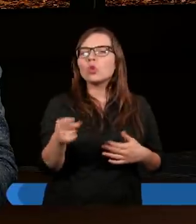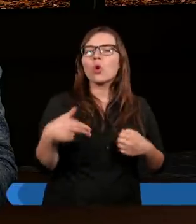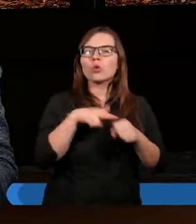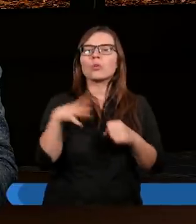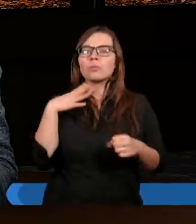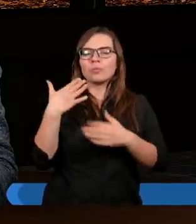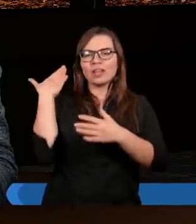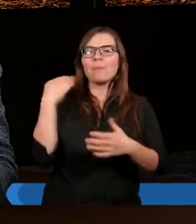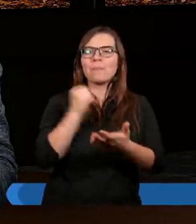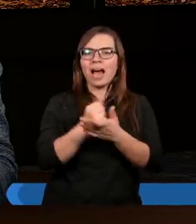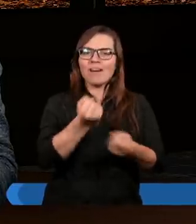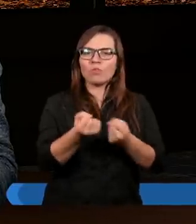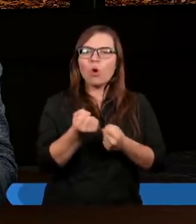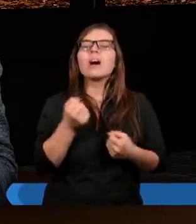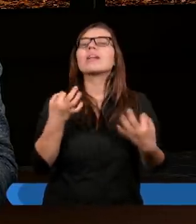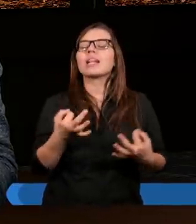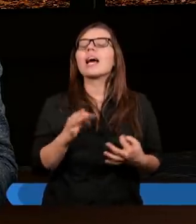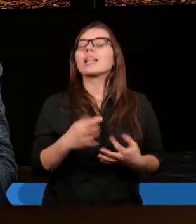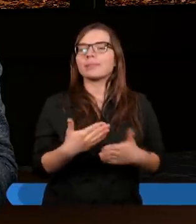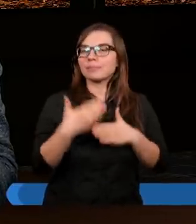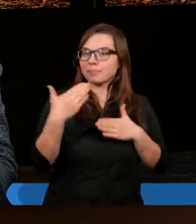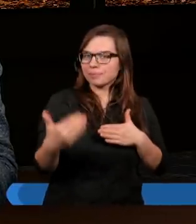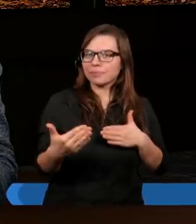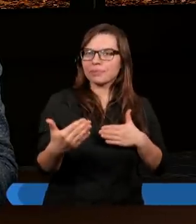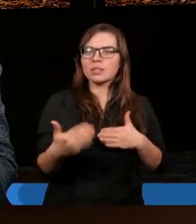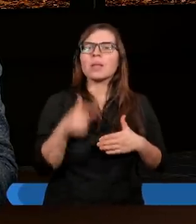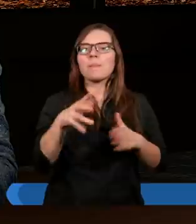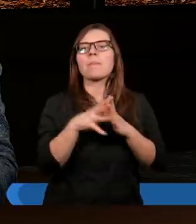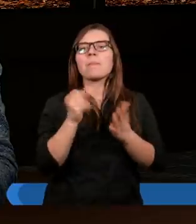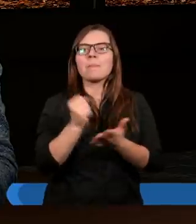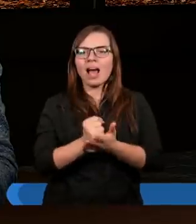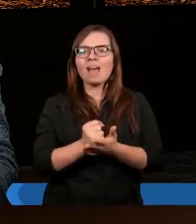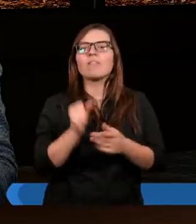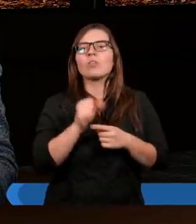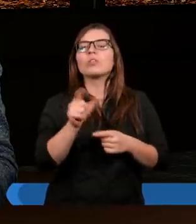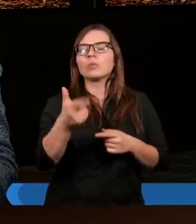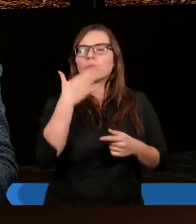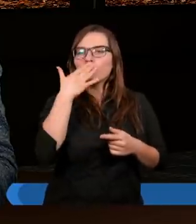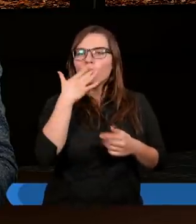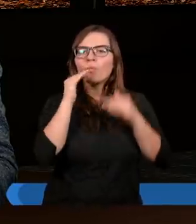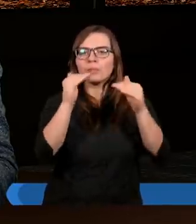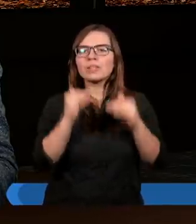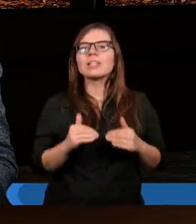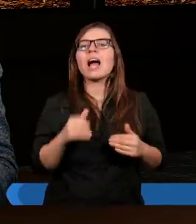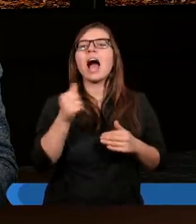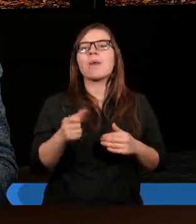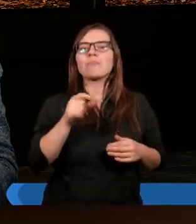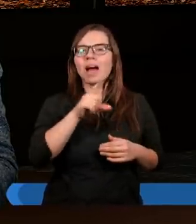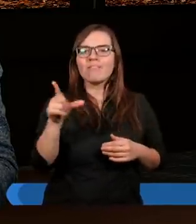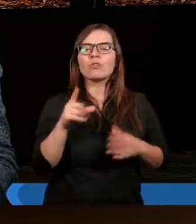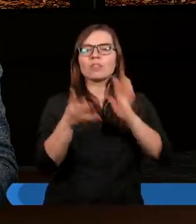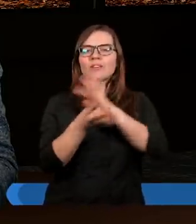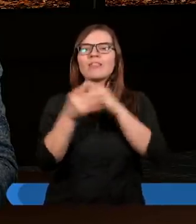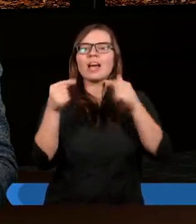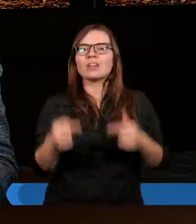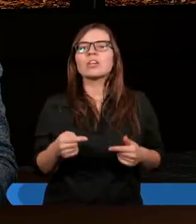usnową tamtego prawa. I teraz tak. Pod prawem jest każdy. Co on mówi, co apostoł Paweł mówi w dziewiętnastym